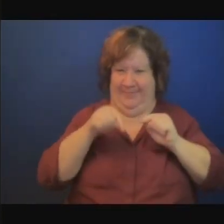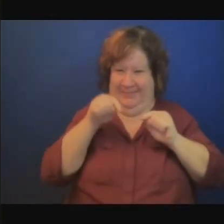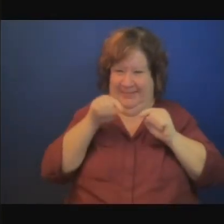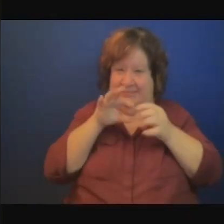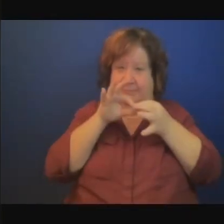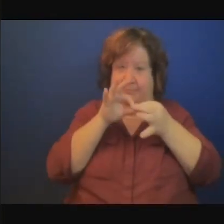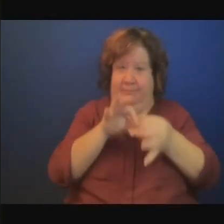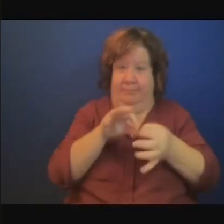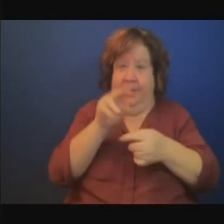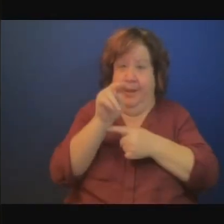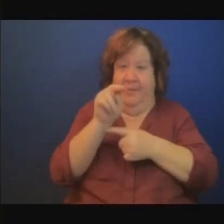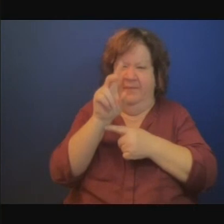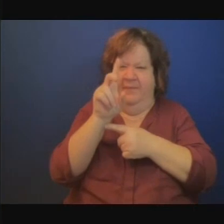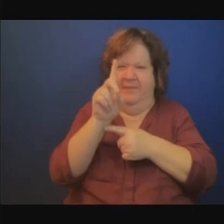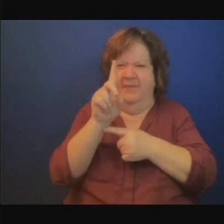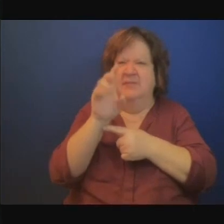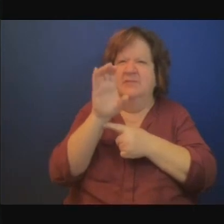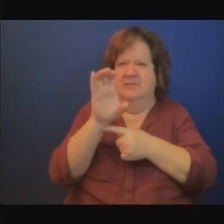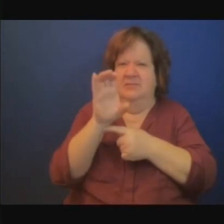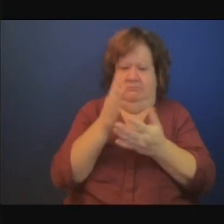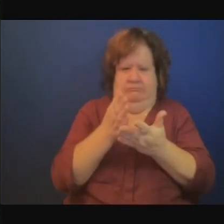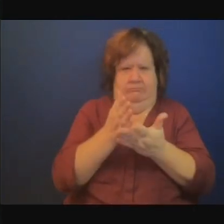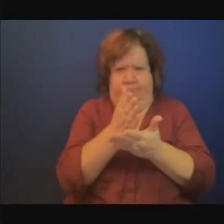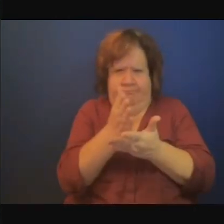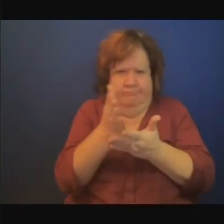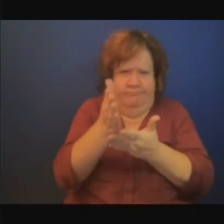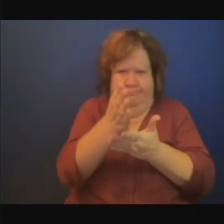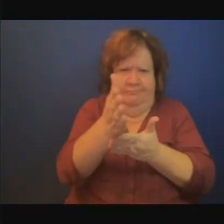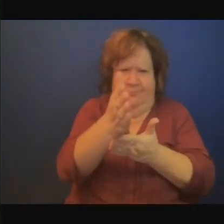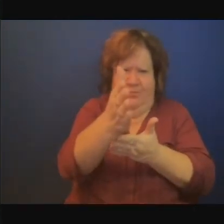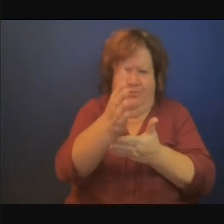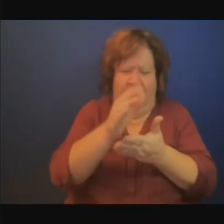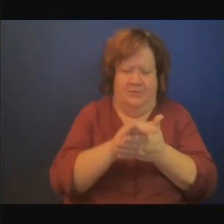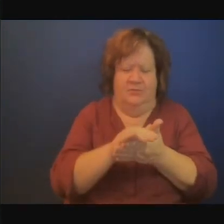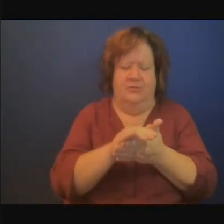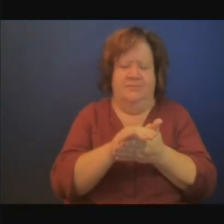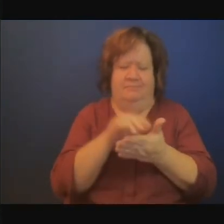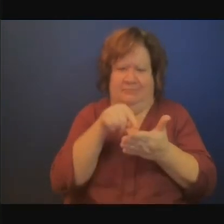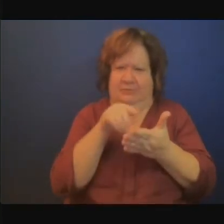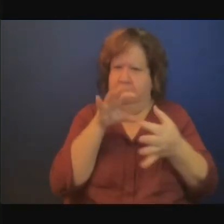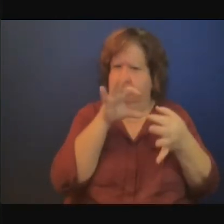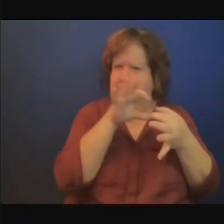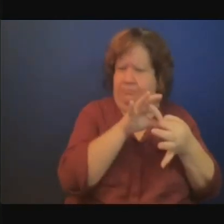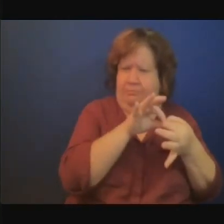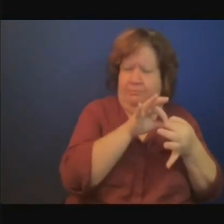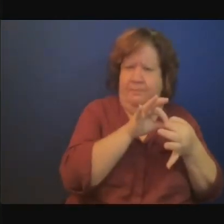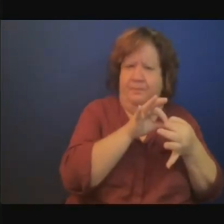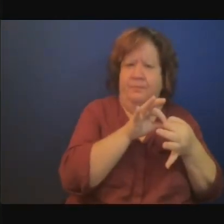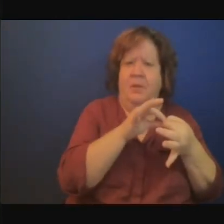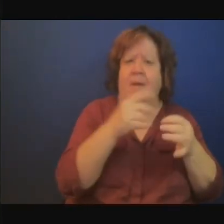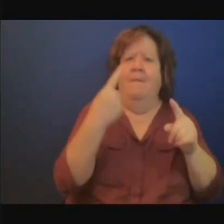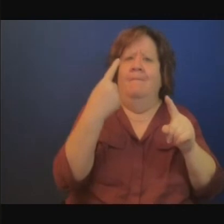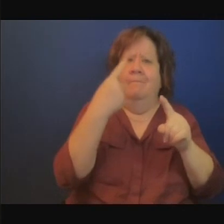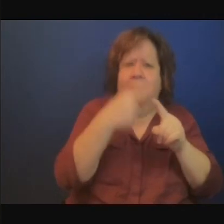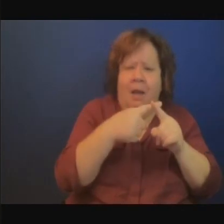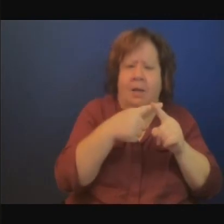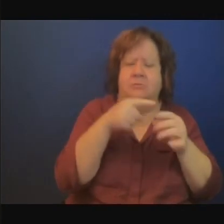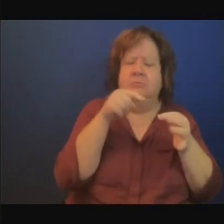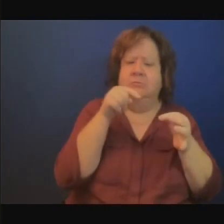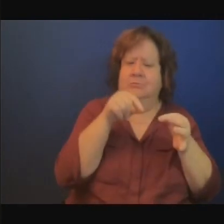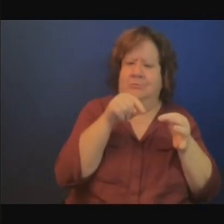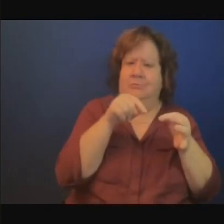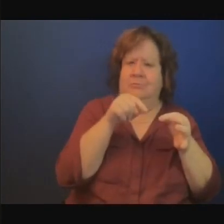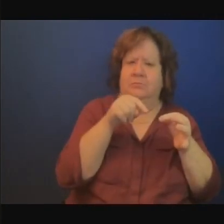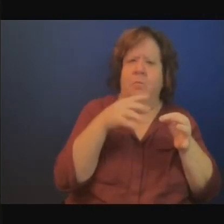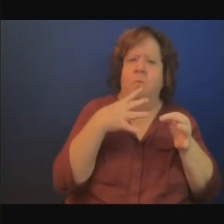'objectif était également d'intégrer systématiquement des